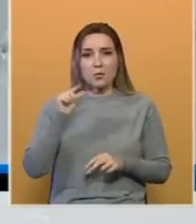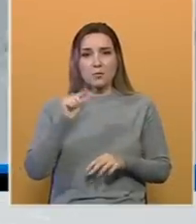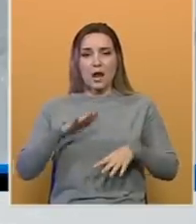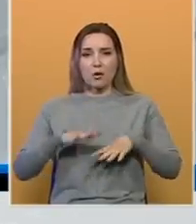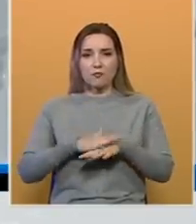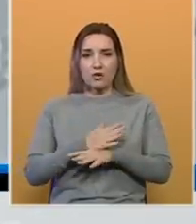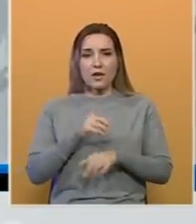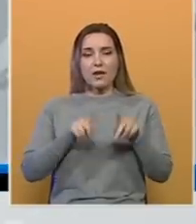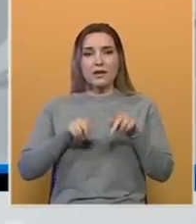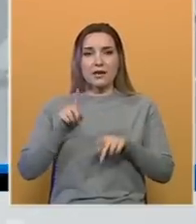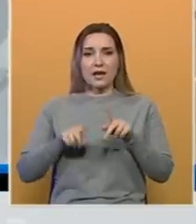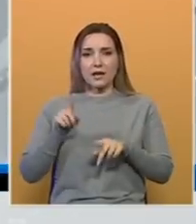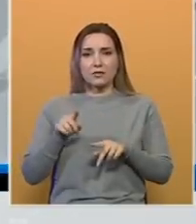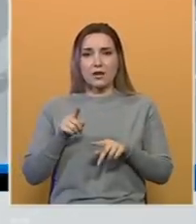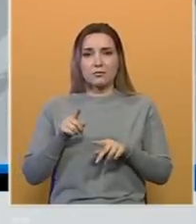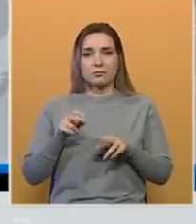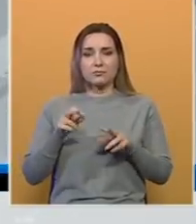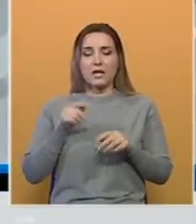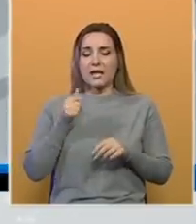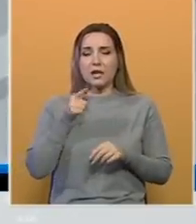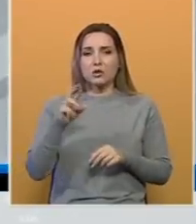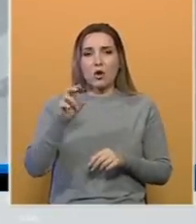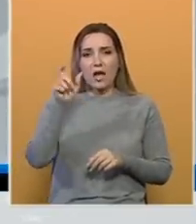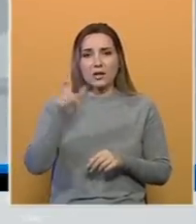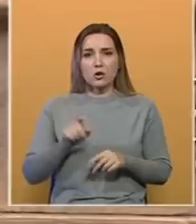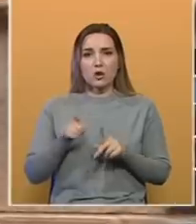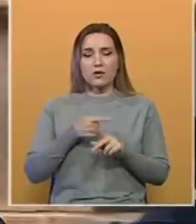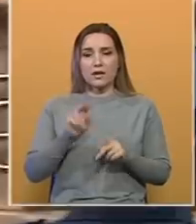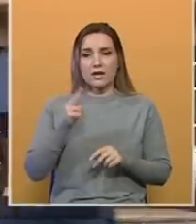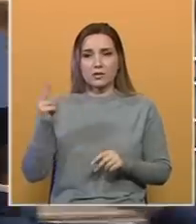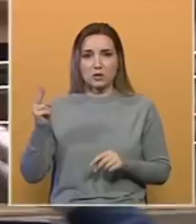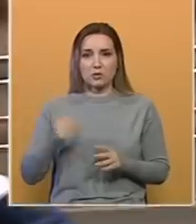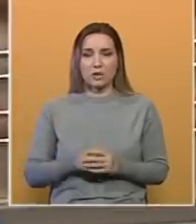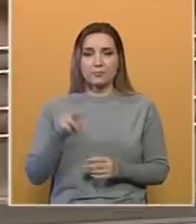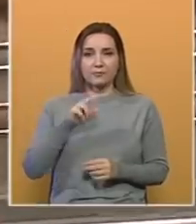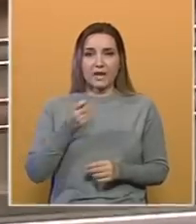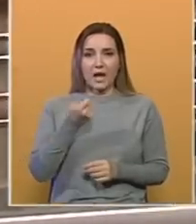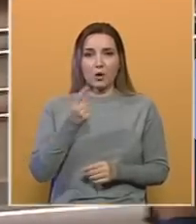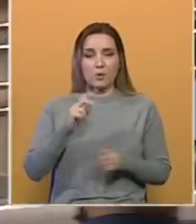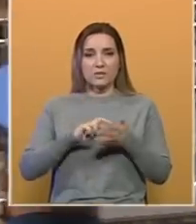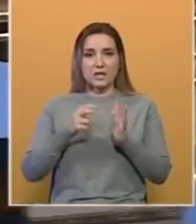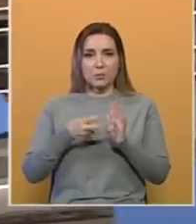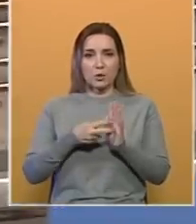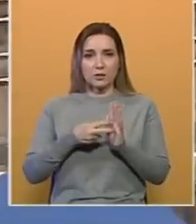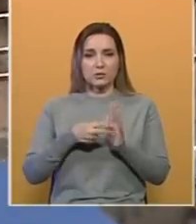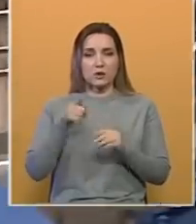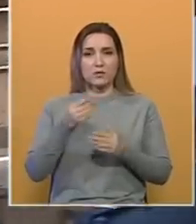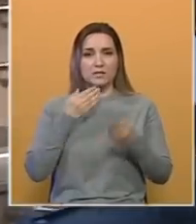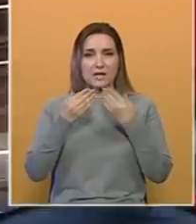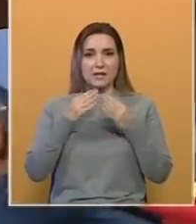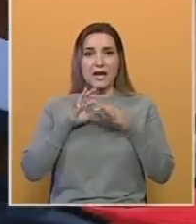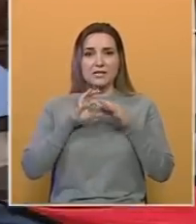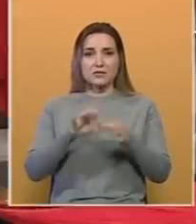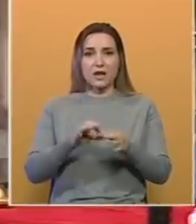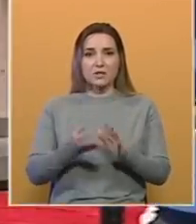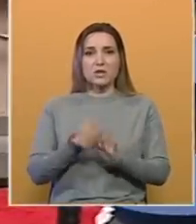i nekakve arbitraže sa strane. Je li to Erdoanova ili nečija druga? Ekonomski i politički efekti ovog sastanka sve li